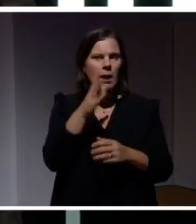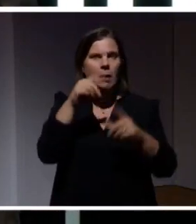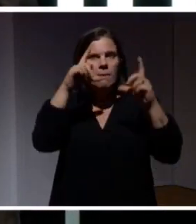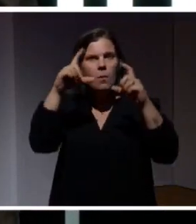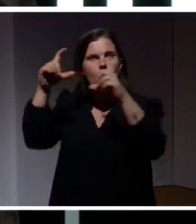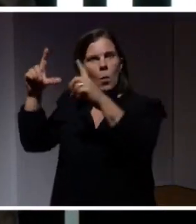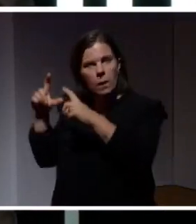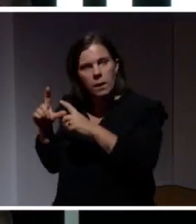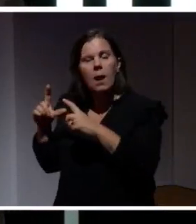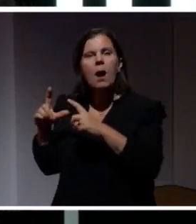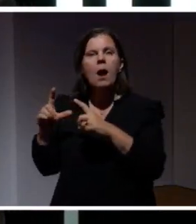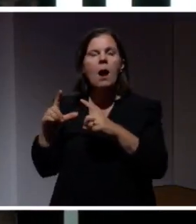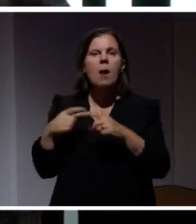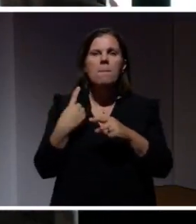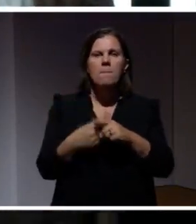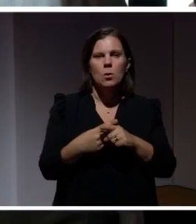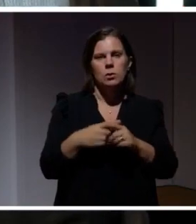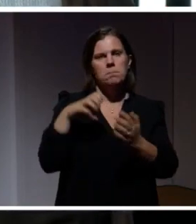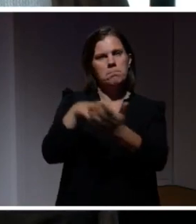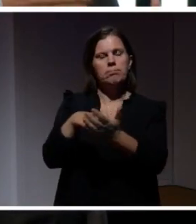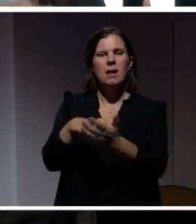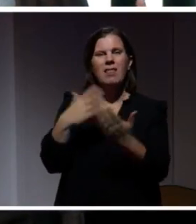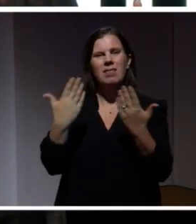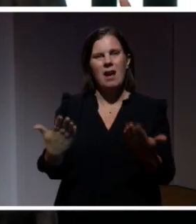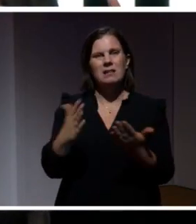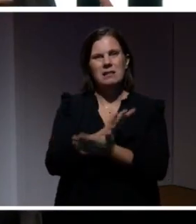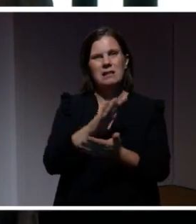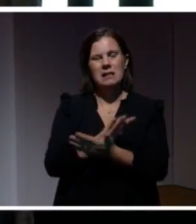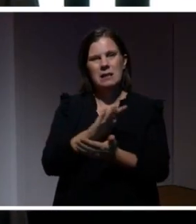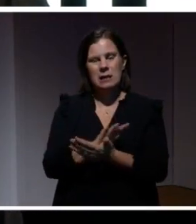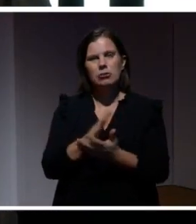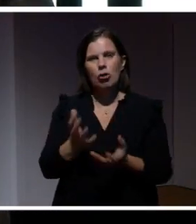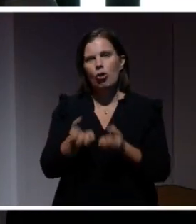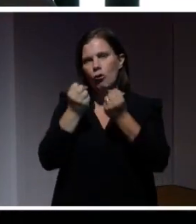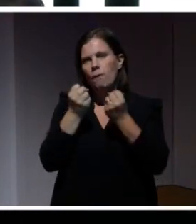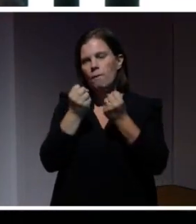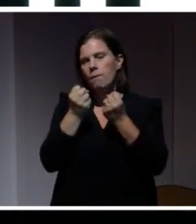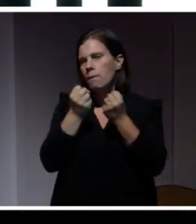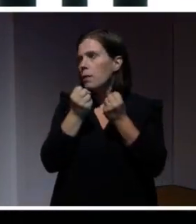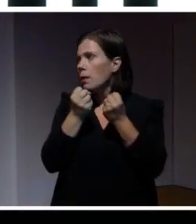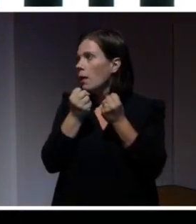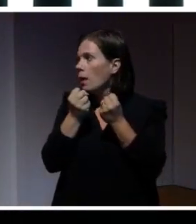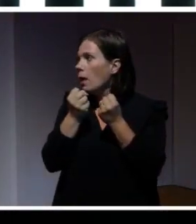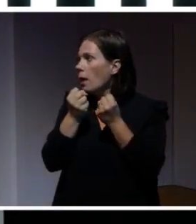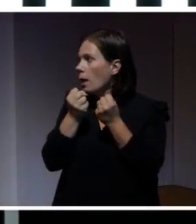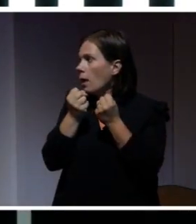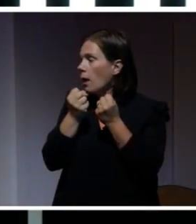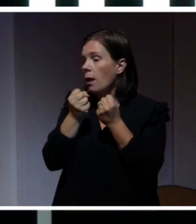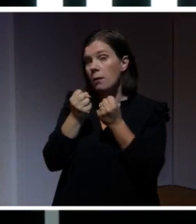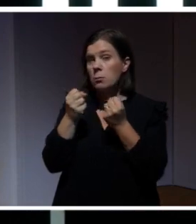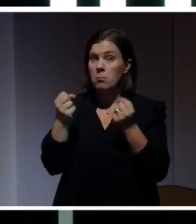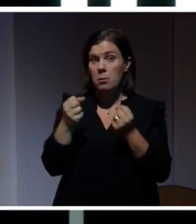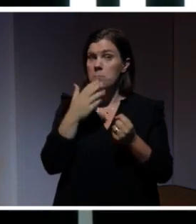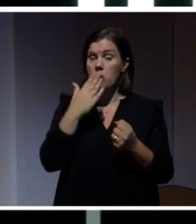ta bilder, och också publicera dem i dagspress, som också hade ett lyft i samhället.